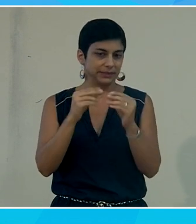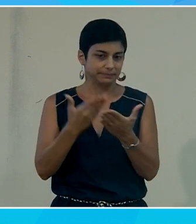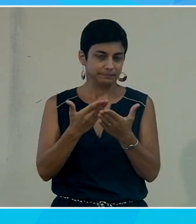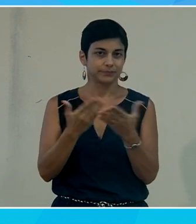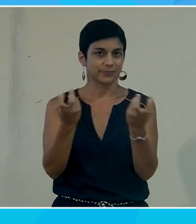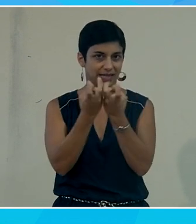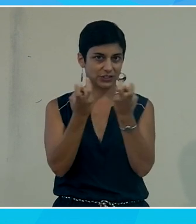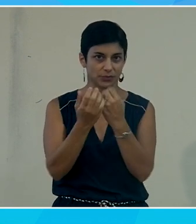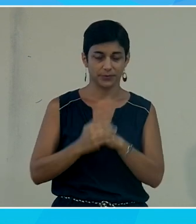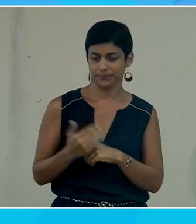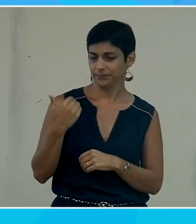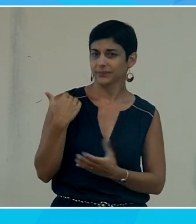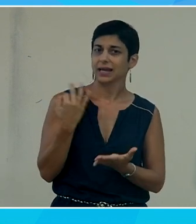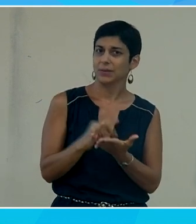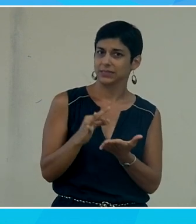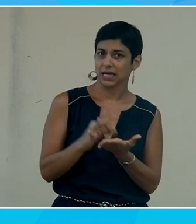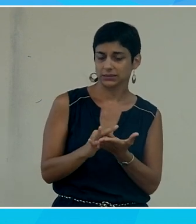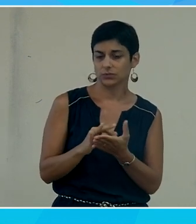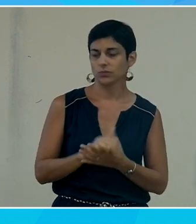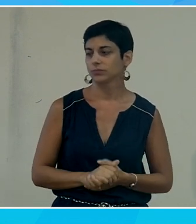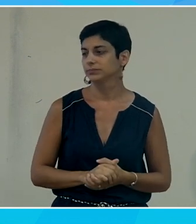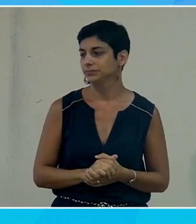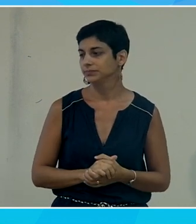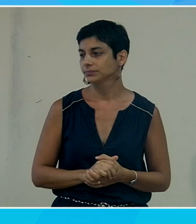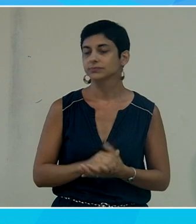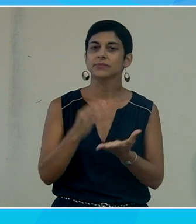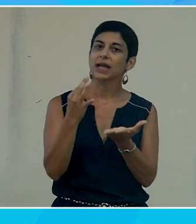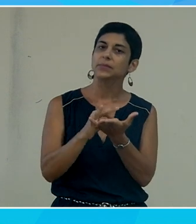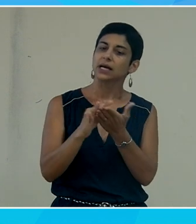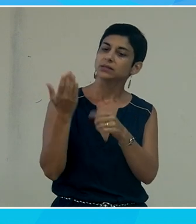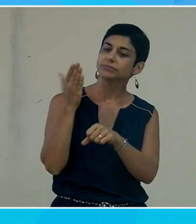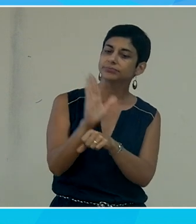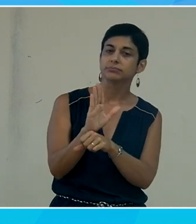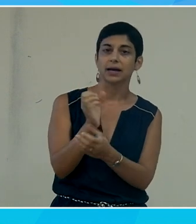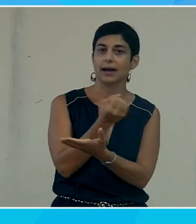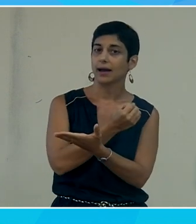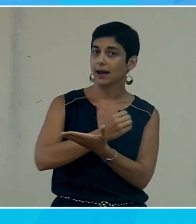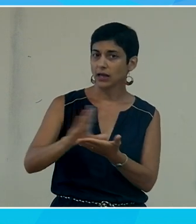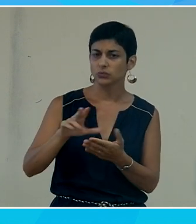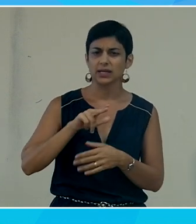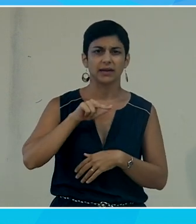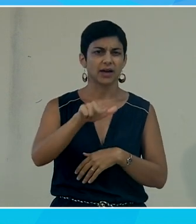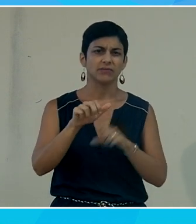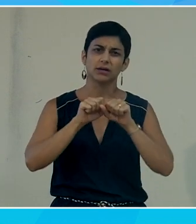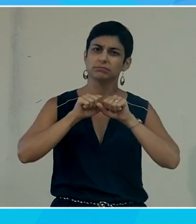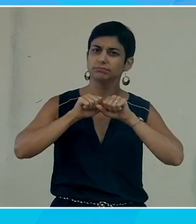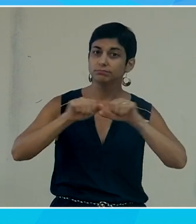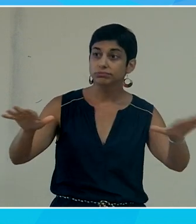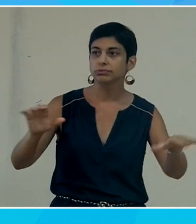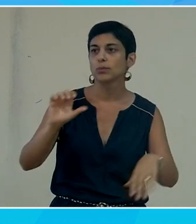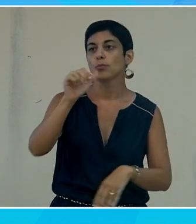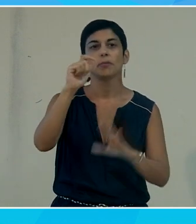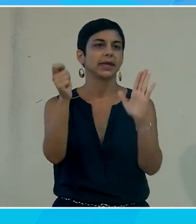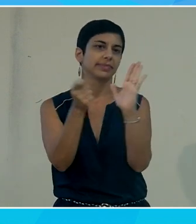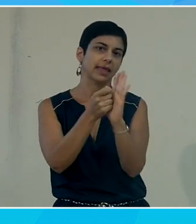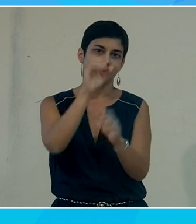'application dont on parlait tout à l'heure qui s'appelle SIGN AI qui est une application gratuite qui va sortir alors en avant-première je vous donne la